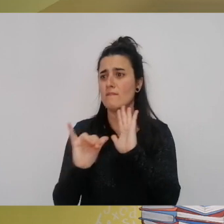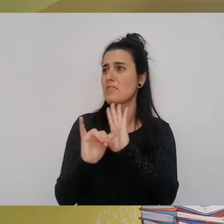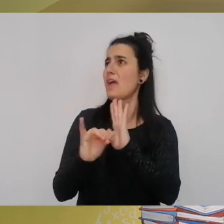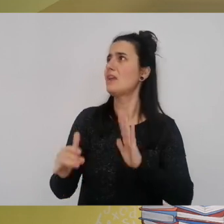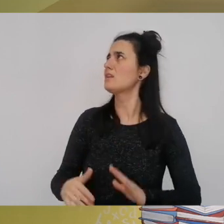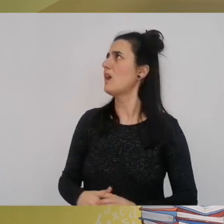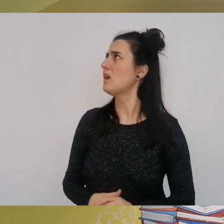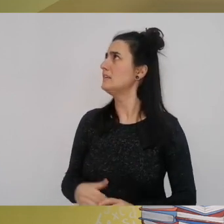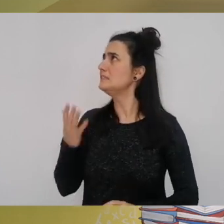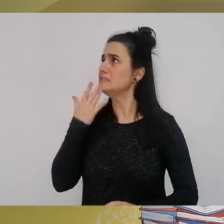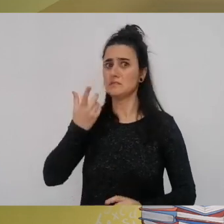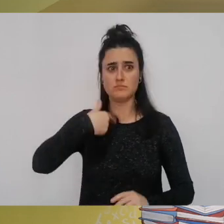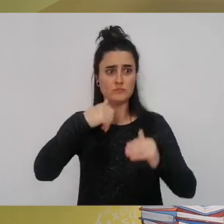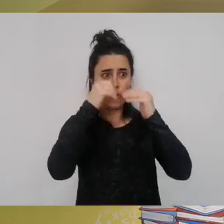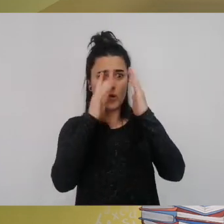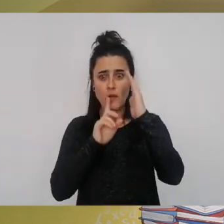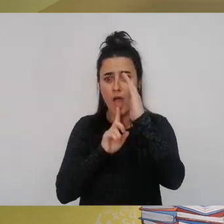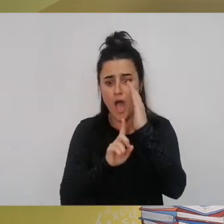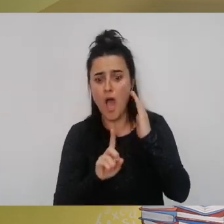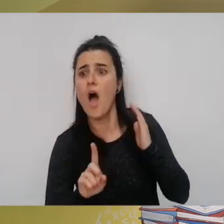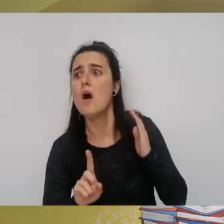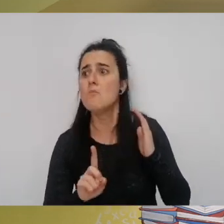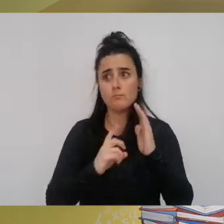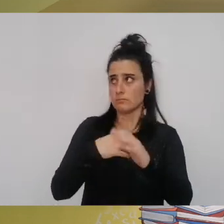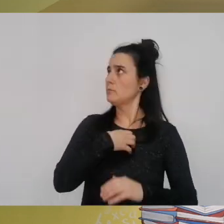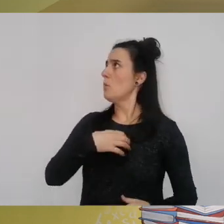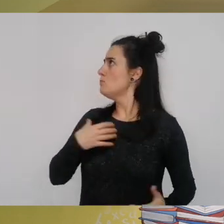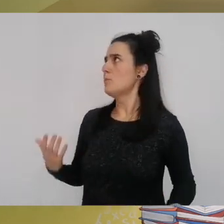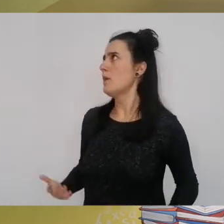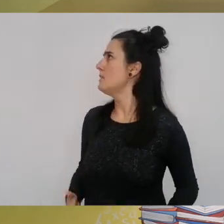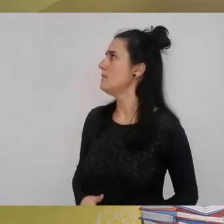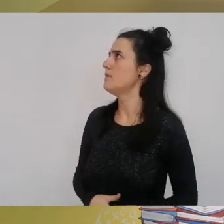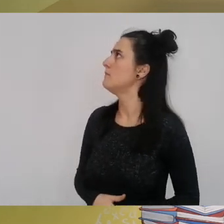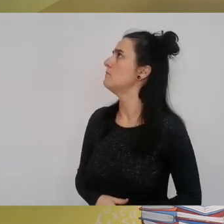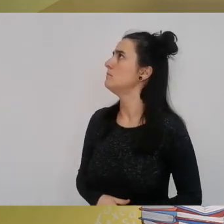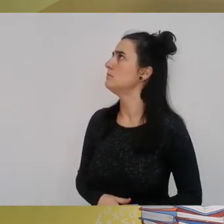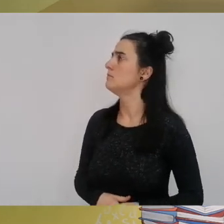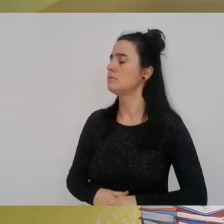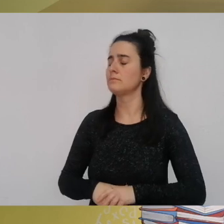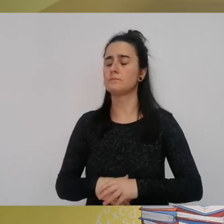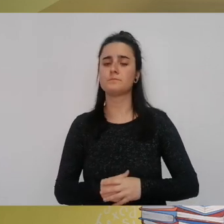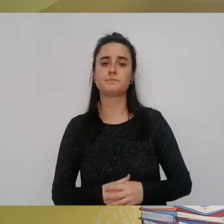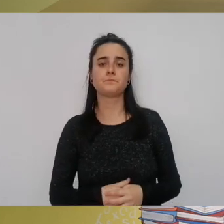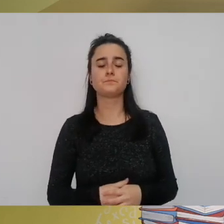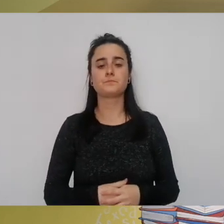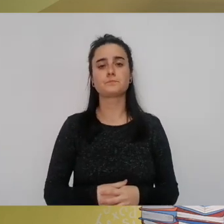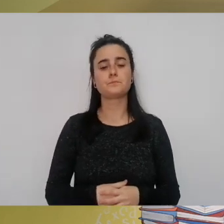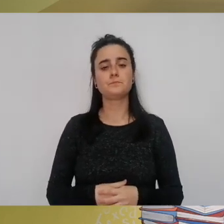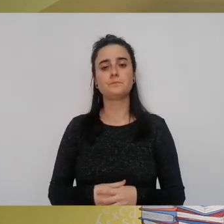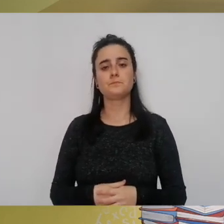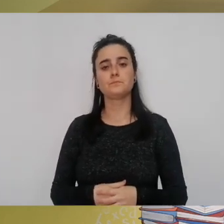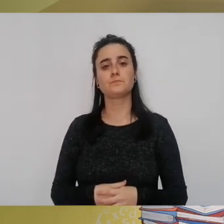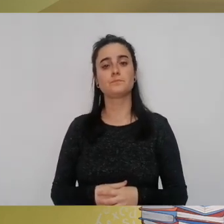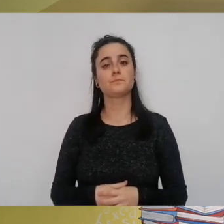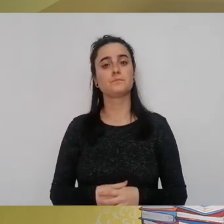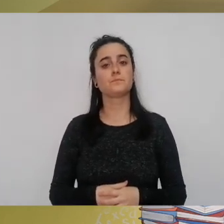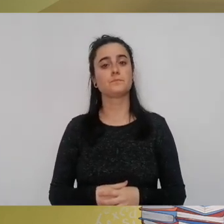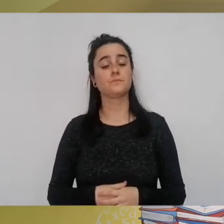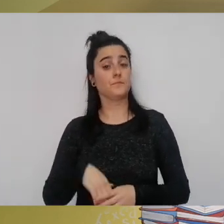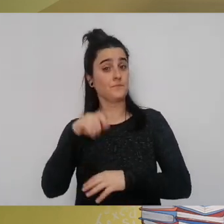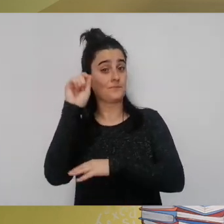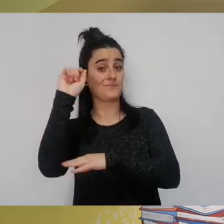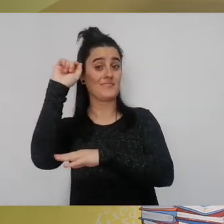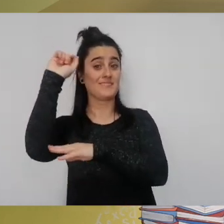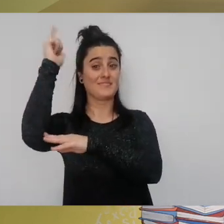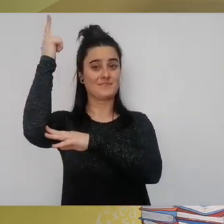zuzertarako atira nahi badugure ezin dugu ankabat ko bazulo tik kampo jarri eguzkia